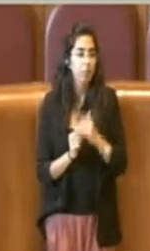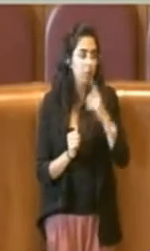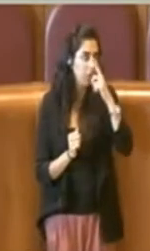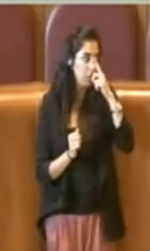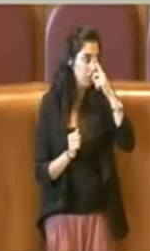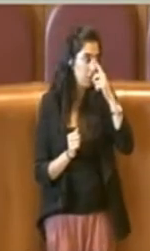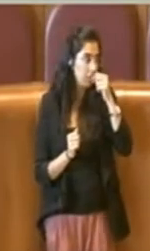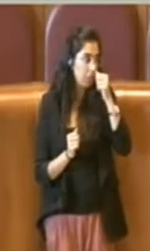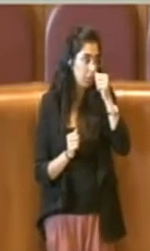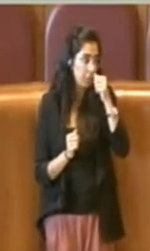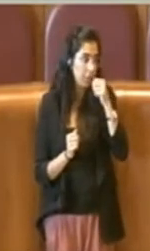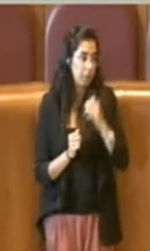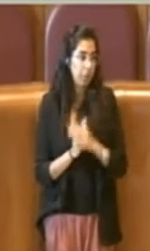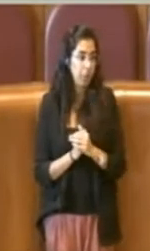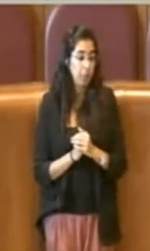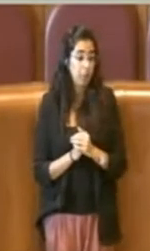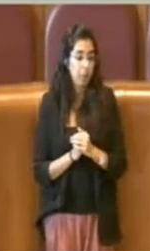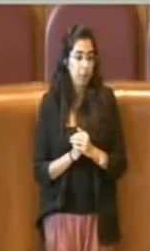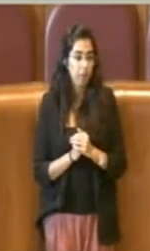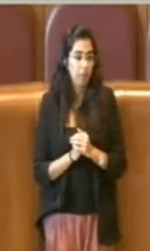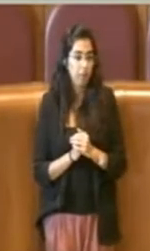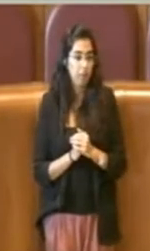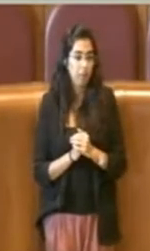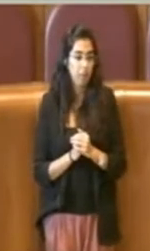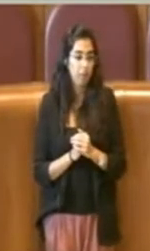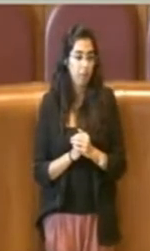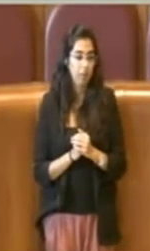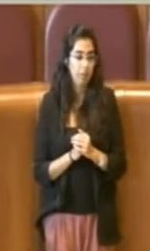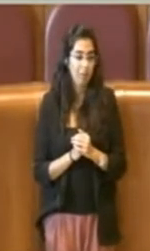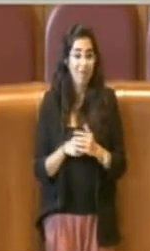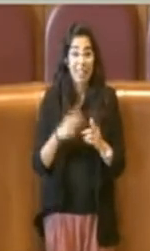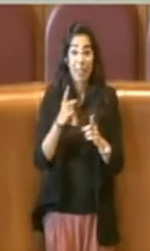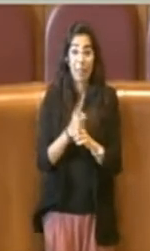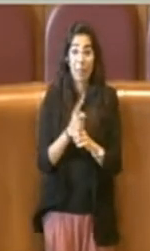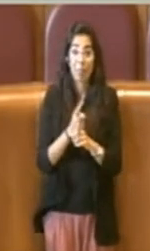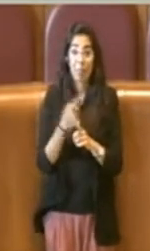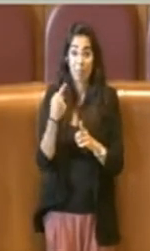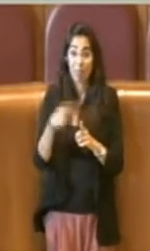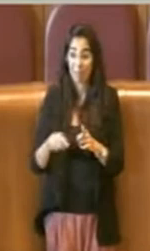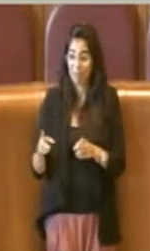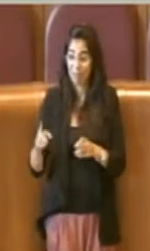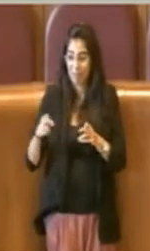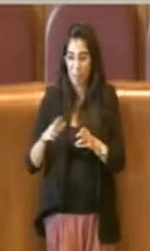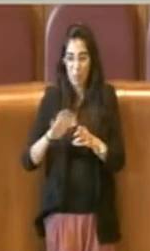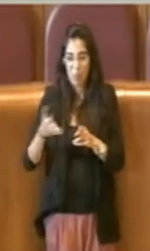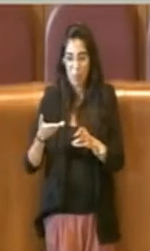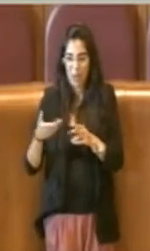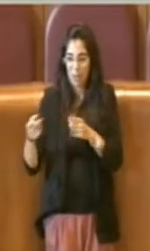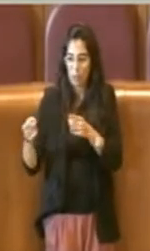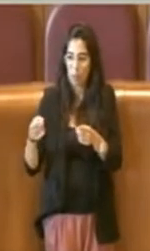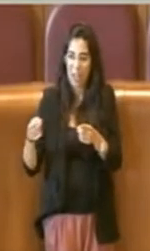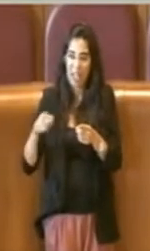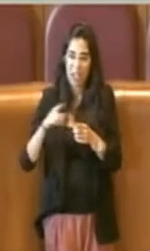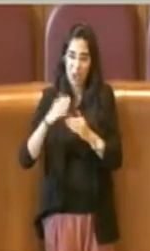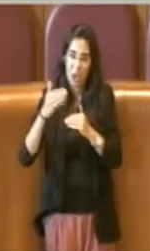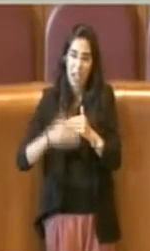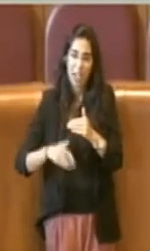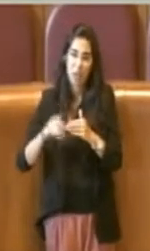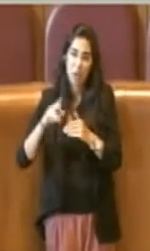Questa necessità diciamo si è resa necessaria, proprio